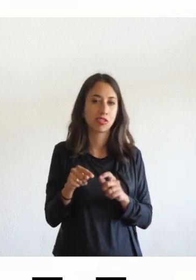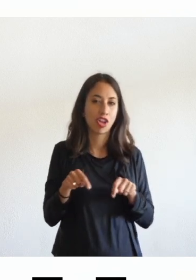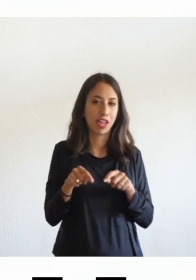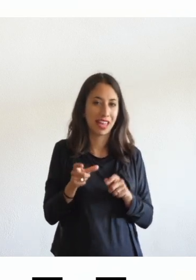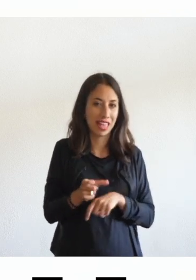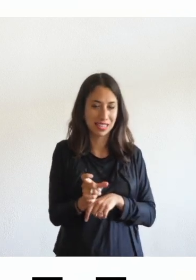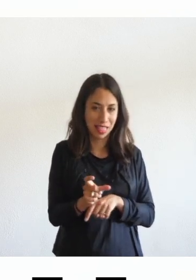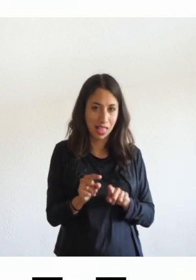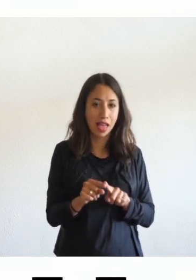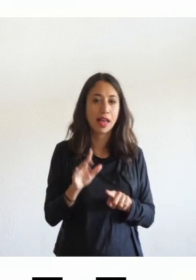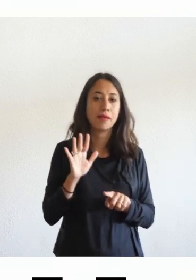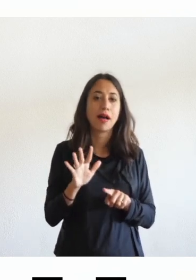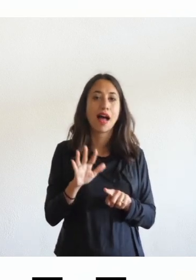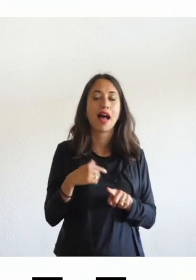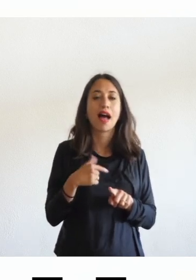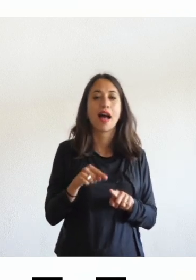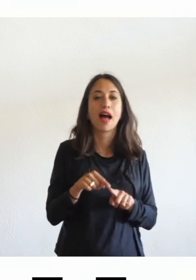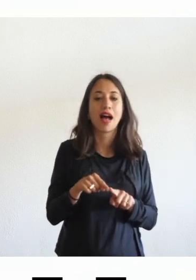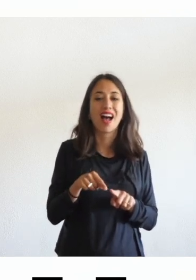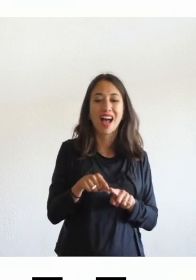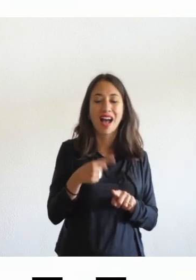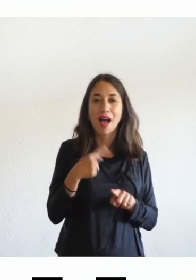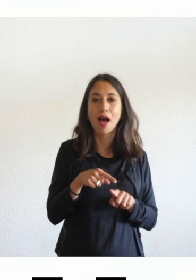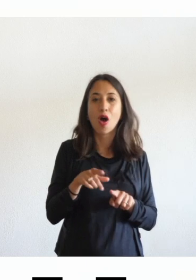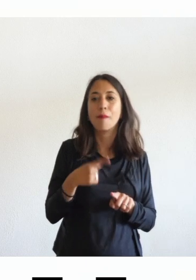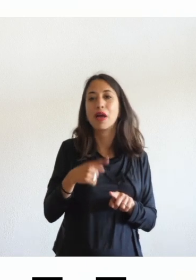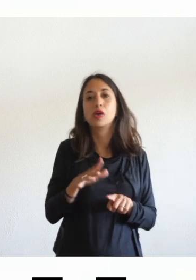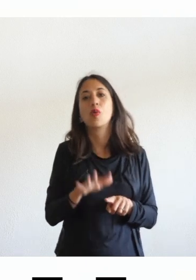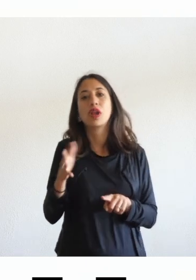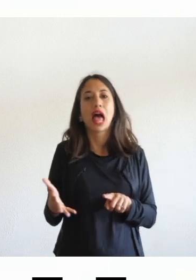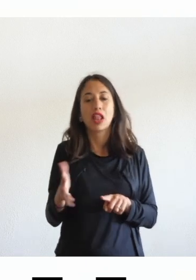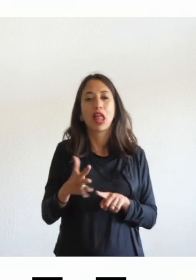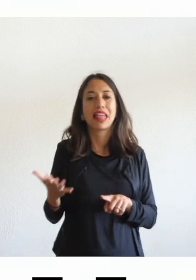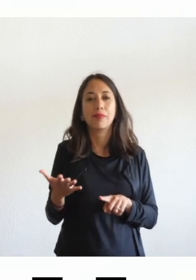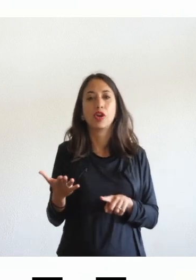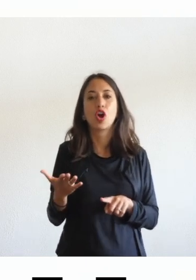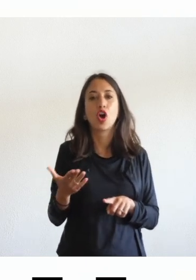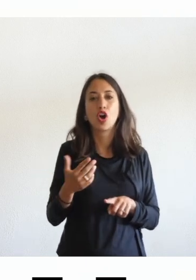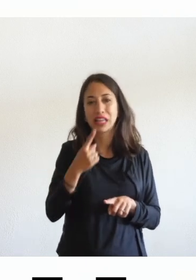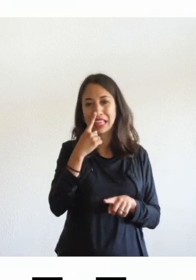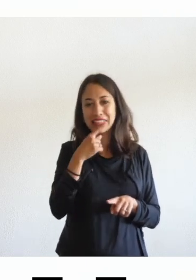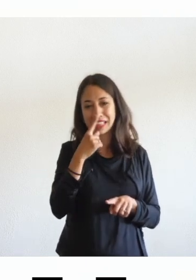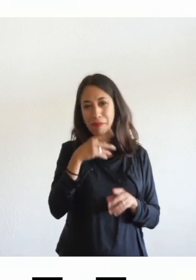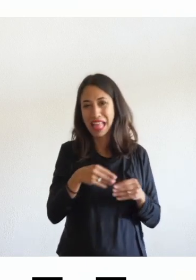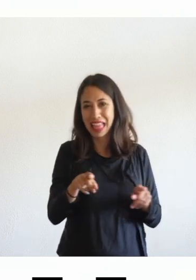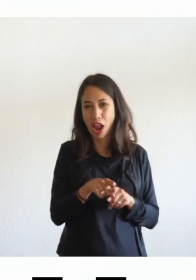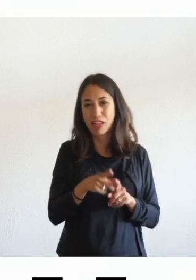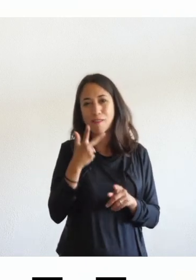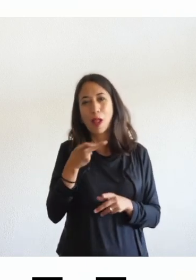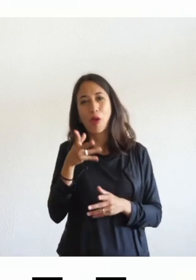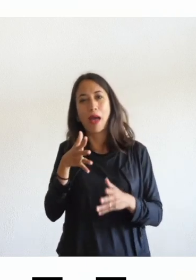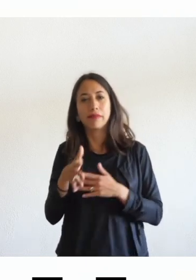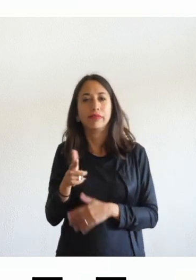magari però era più complicato avere un altro libro che fosse diciamo della stessa materia ma magari per approfondire